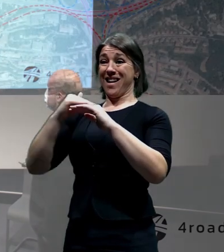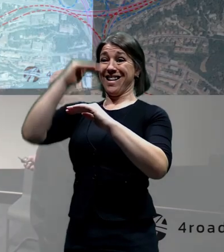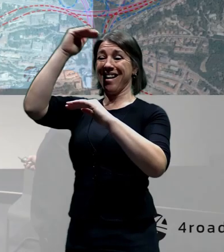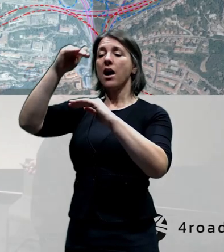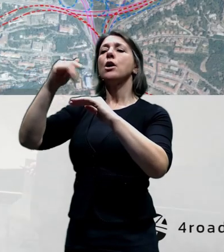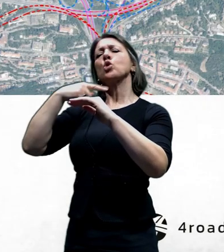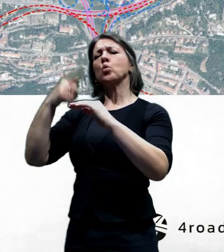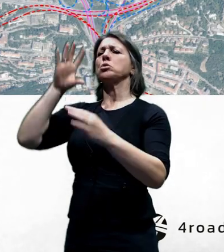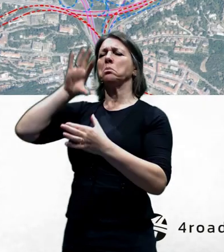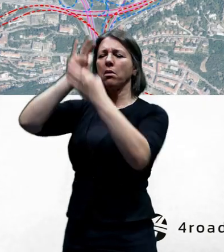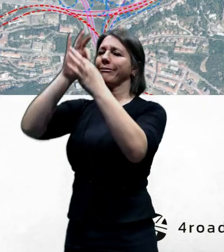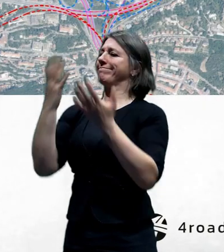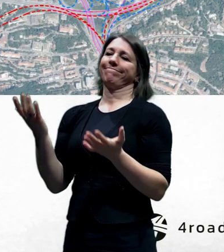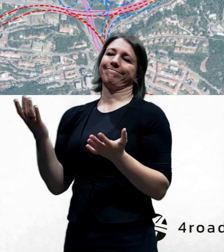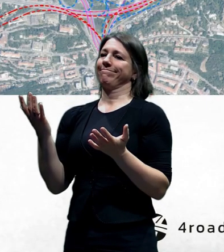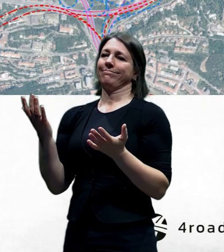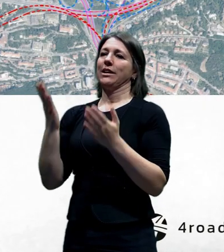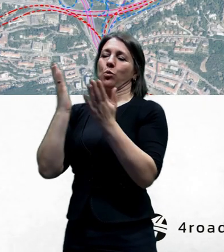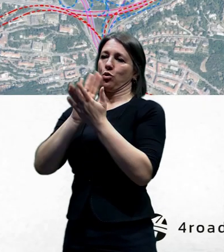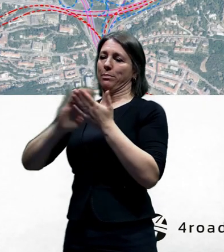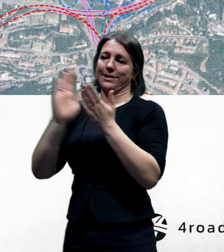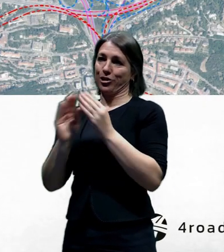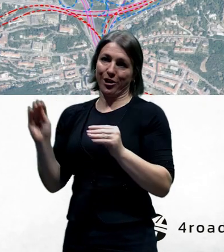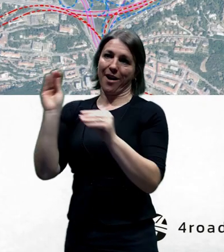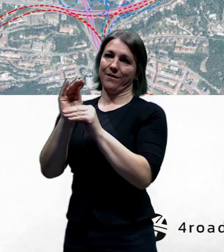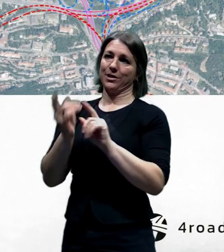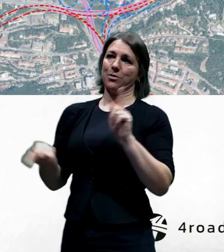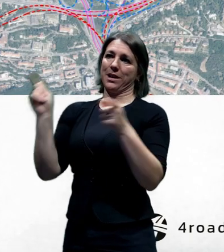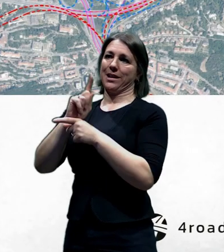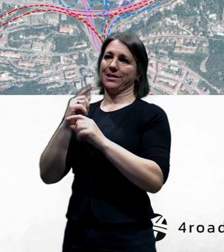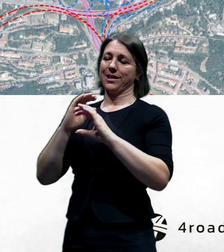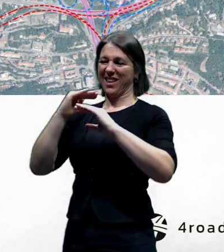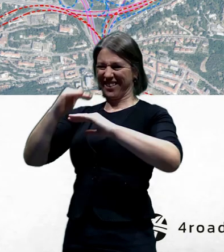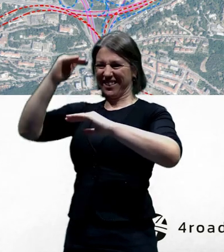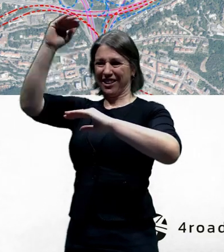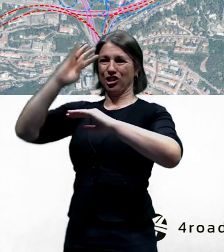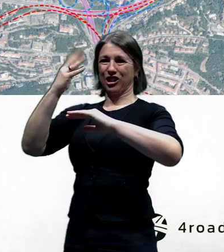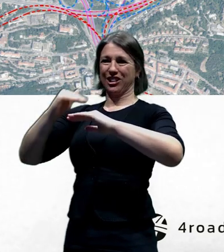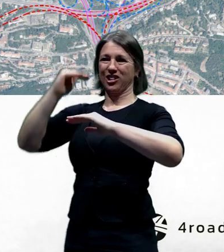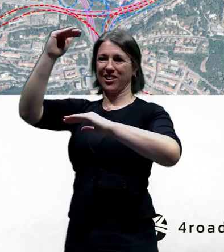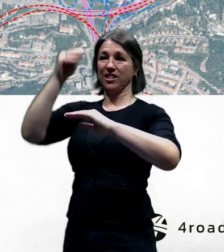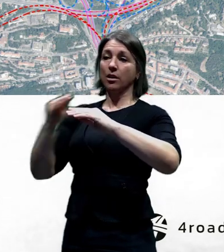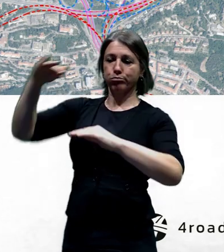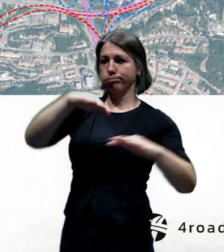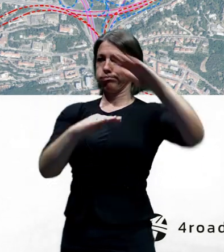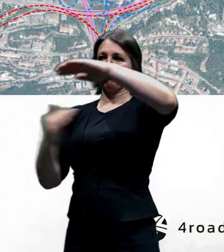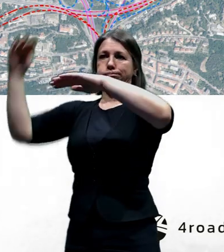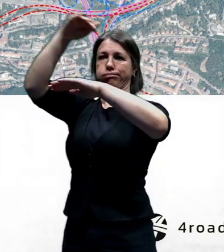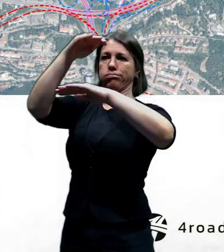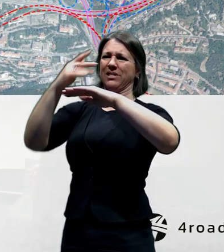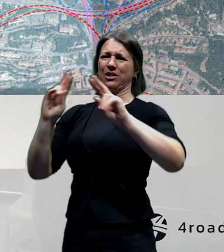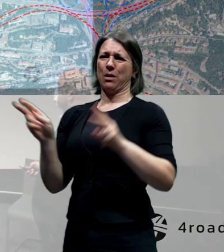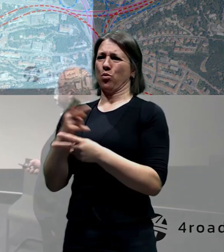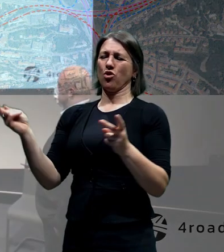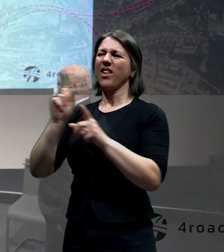kolikrát se nám stalo, že jsme se dostali až skoro na čtyři. Tady to vedlo samozřejmě ještě k tomu, že máme rampy 23 a 19%,